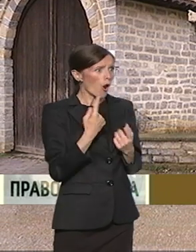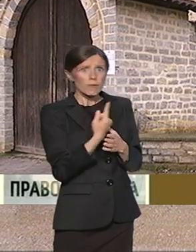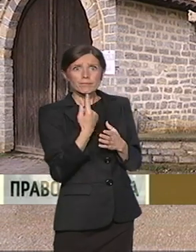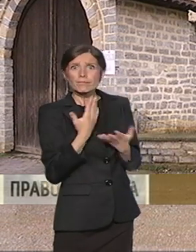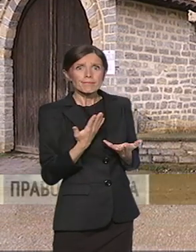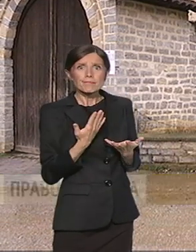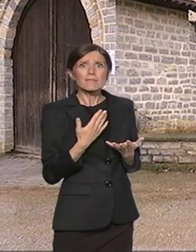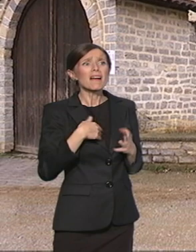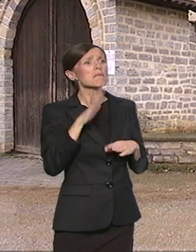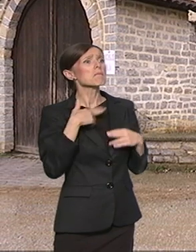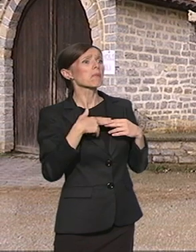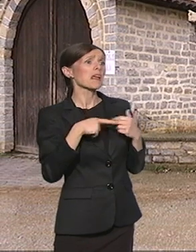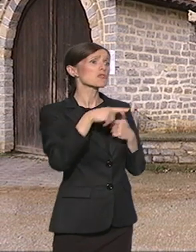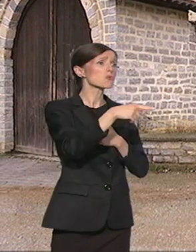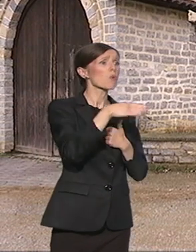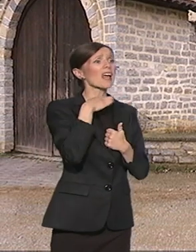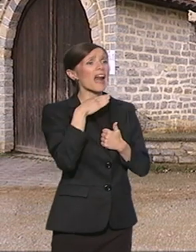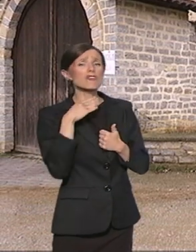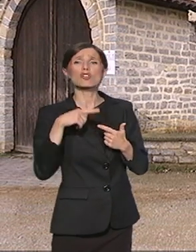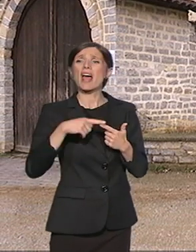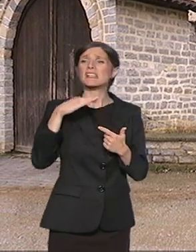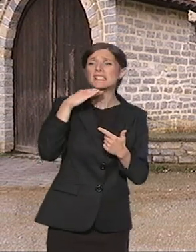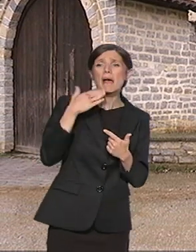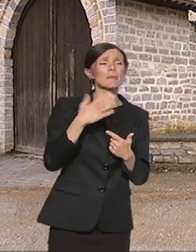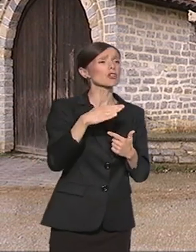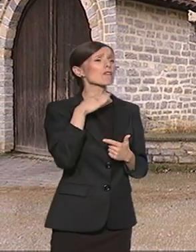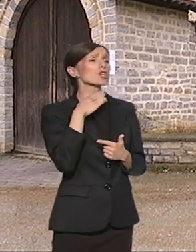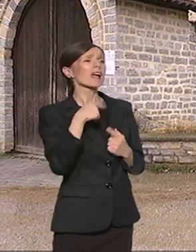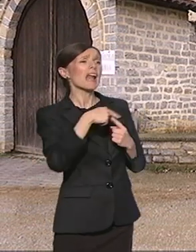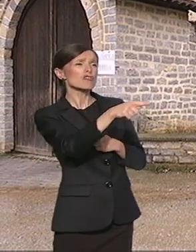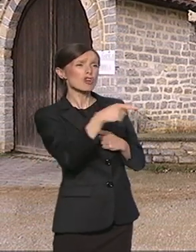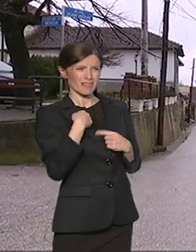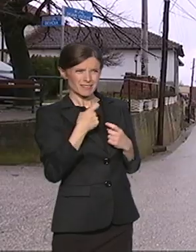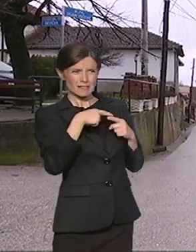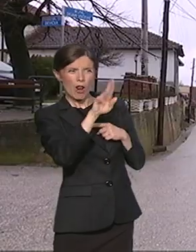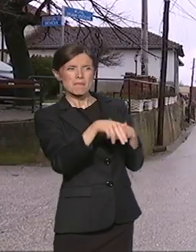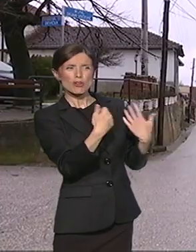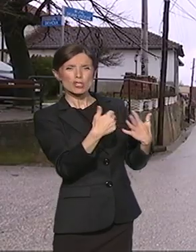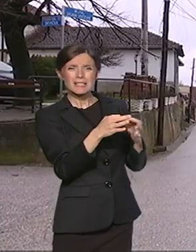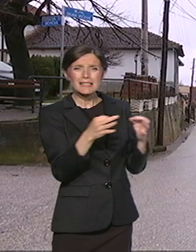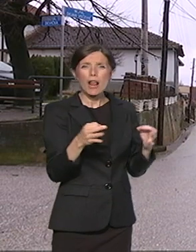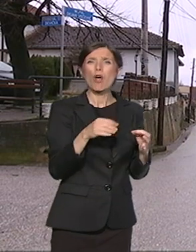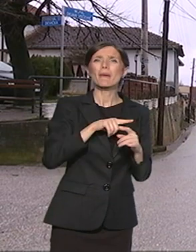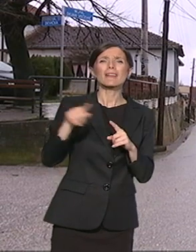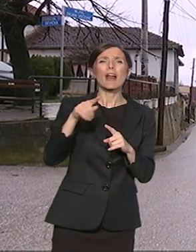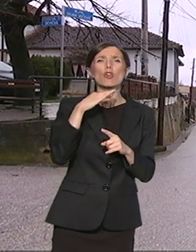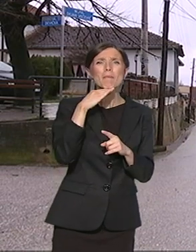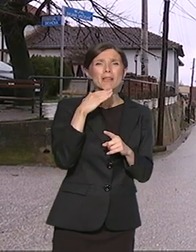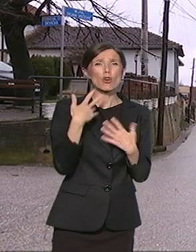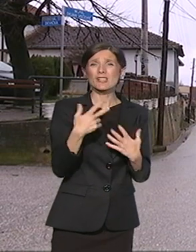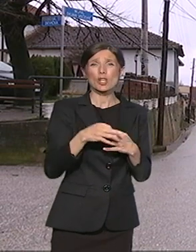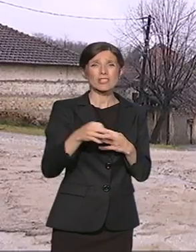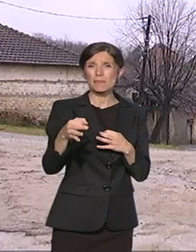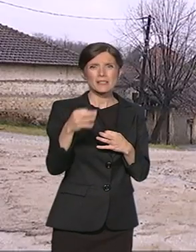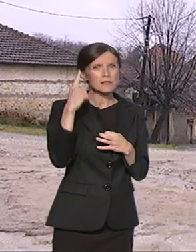nekih gračanica, koliko 60 Mitrovica, koliko već ima 80 kilometara. I izolovano